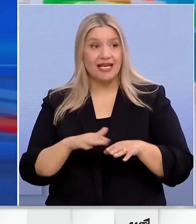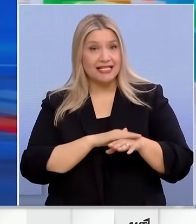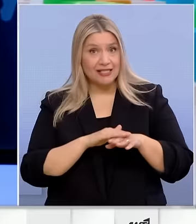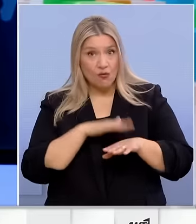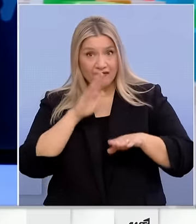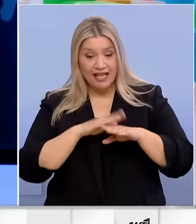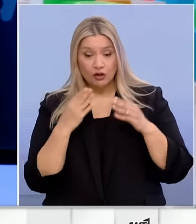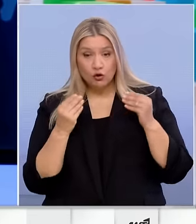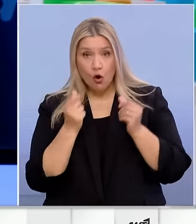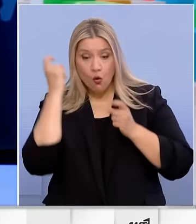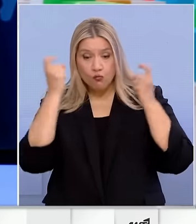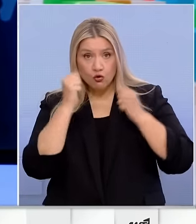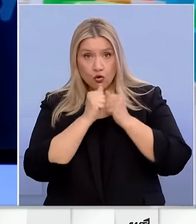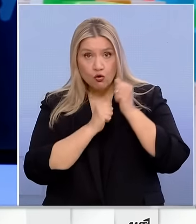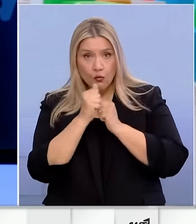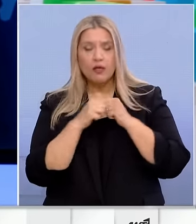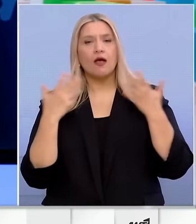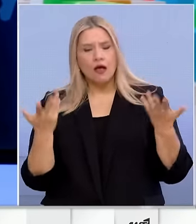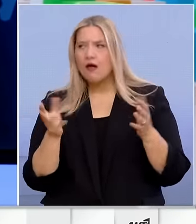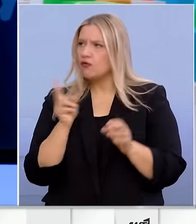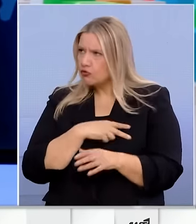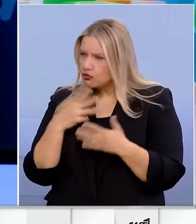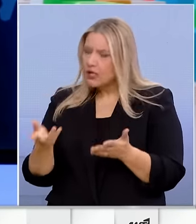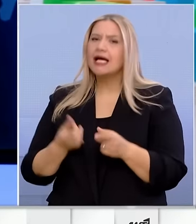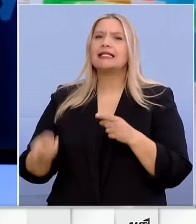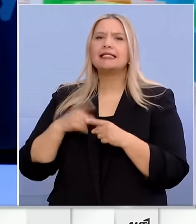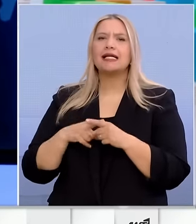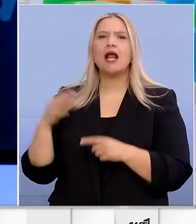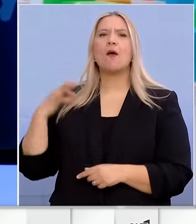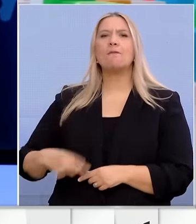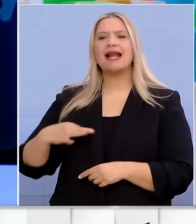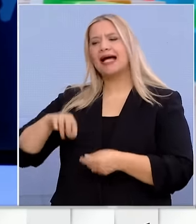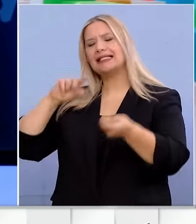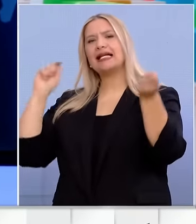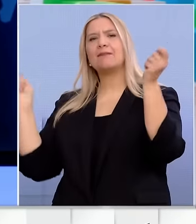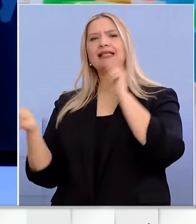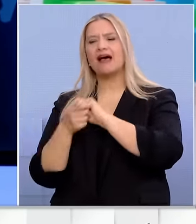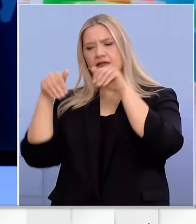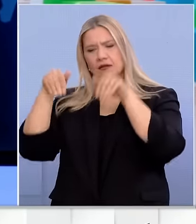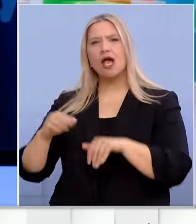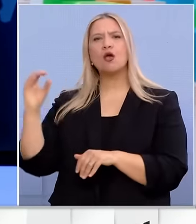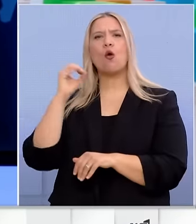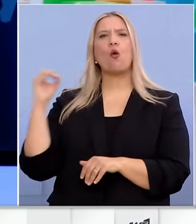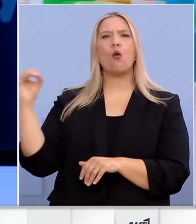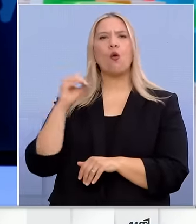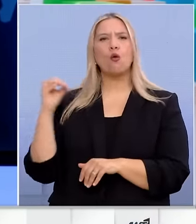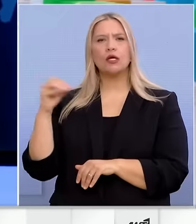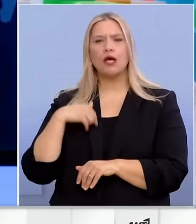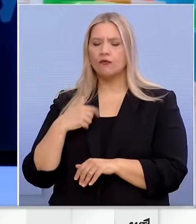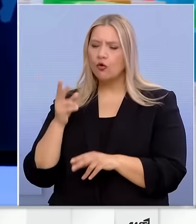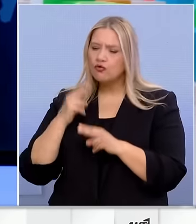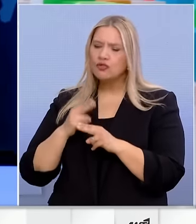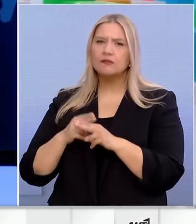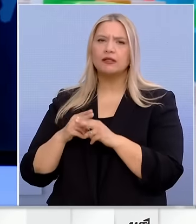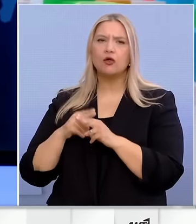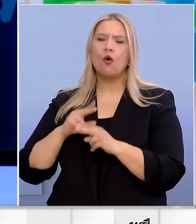Ευρώπη. Ζωμικότατο ή η πράσινη μετάβαση που είναι ένα μεγάλο διακύβευμα για όλη την Ευρωπαϊκή Ένωση. Έτσι παρουσιάζεται και